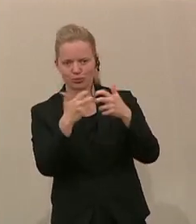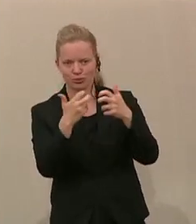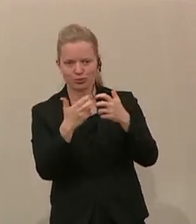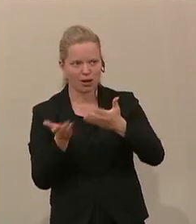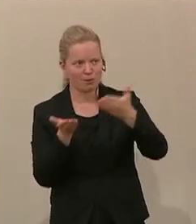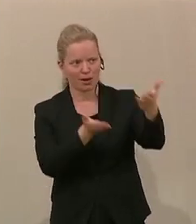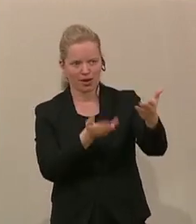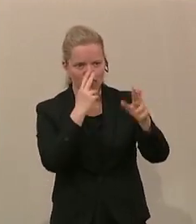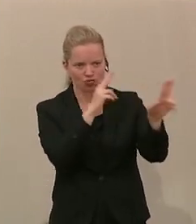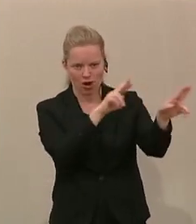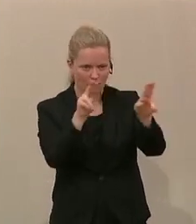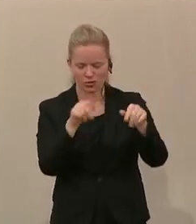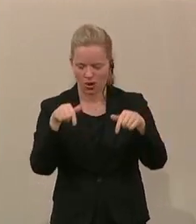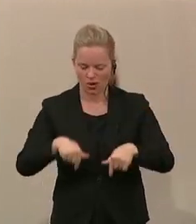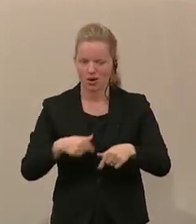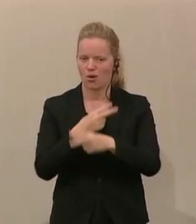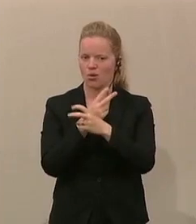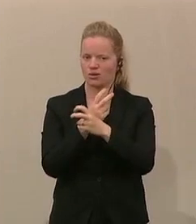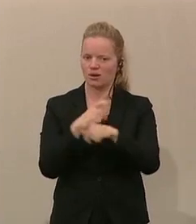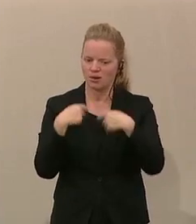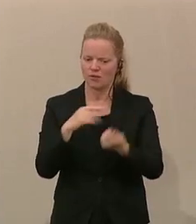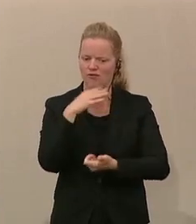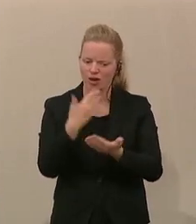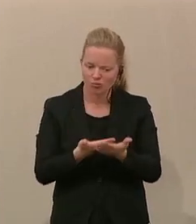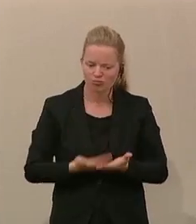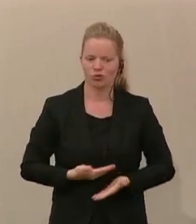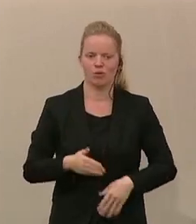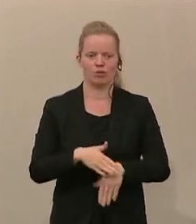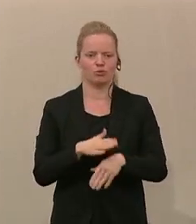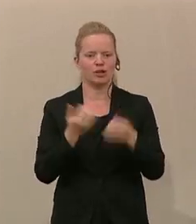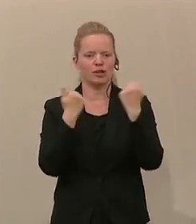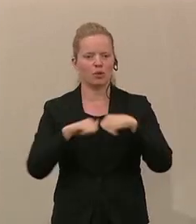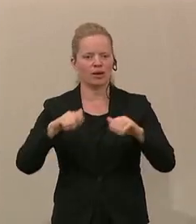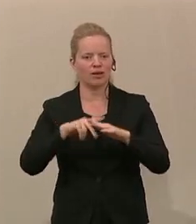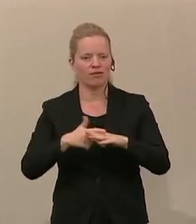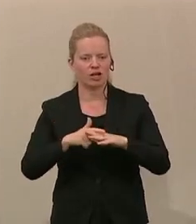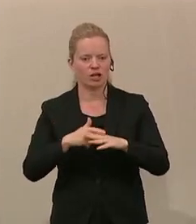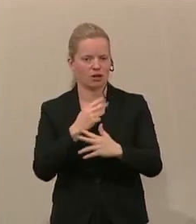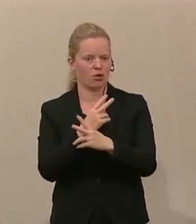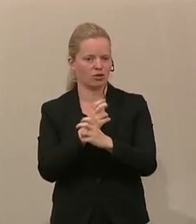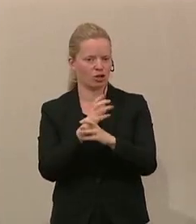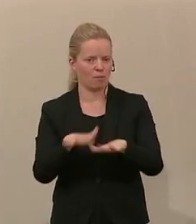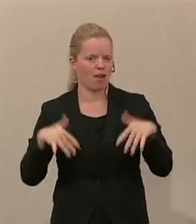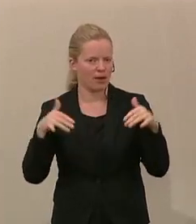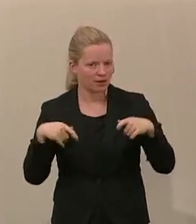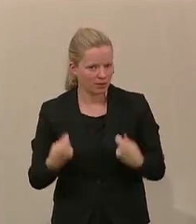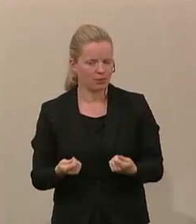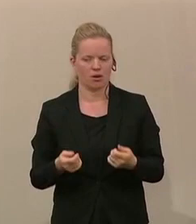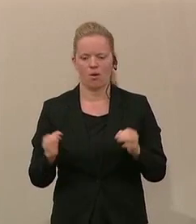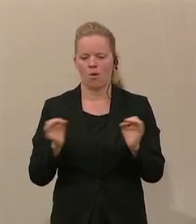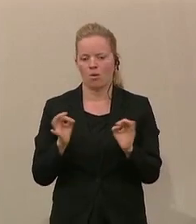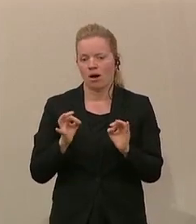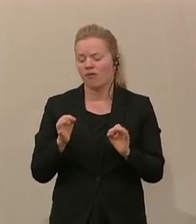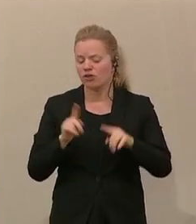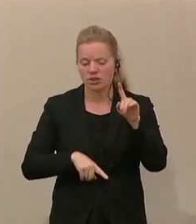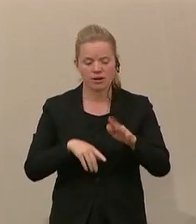darauf zu schauen. Da gibt es ja sehr interessante Pläne, was die Demokratiewerkstatt des Parlaments betrifft, generell eine Nähe für Kinder zu demokratischen